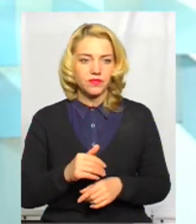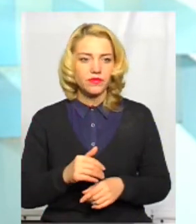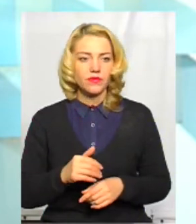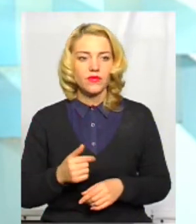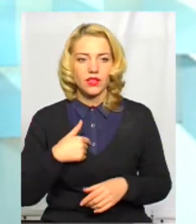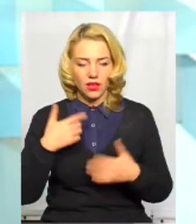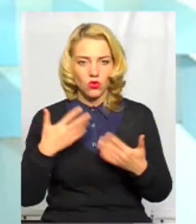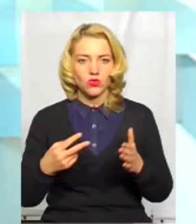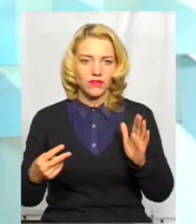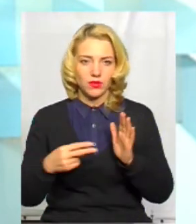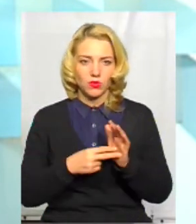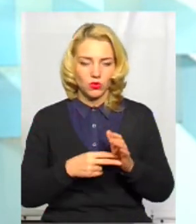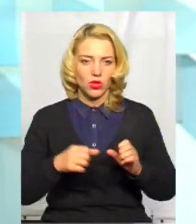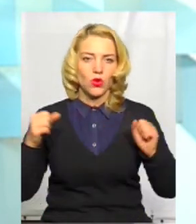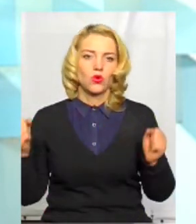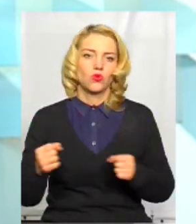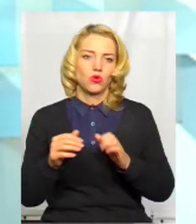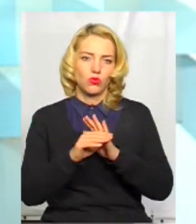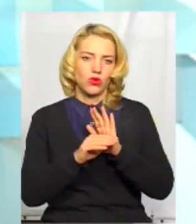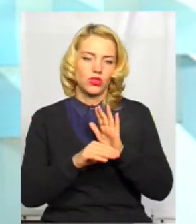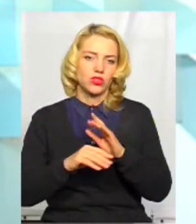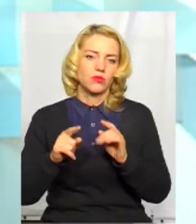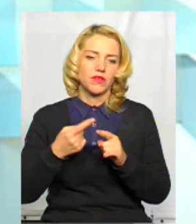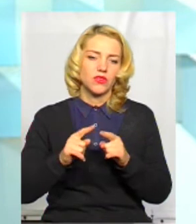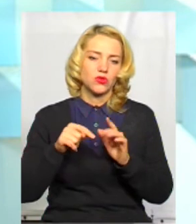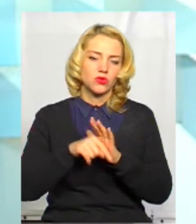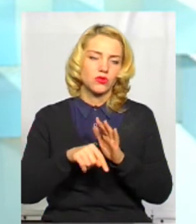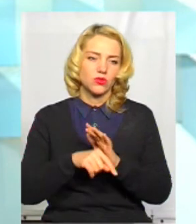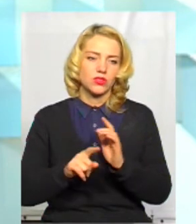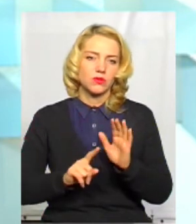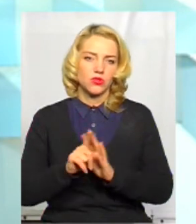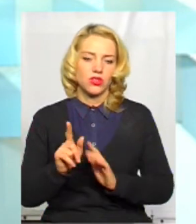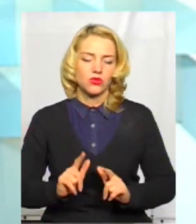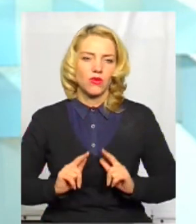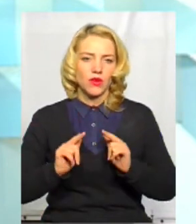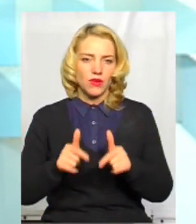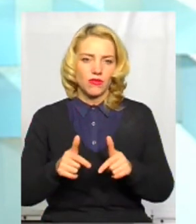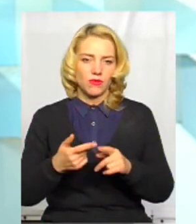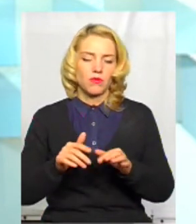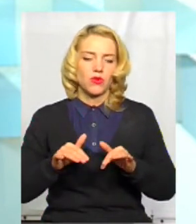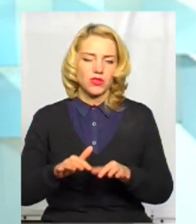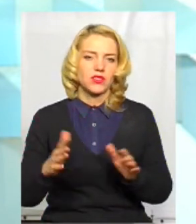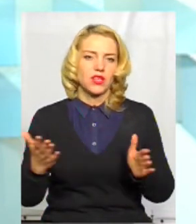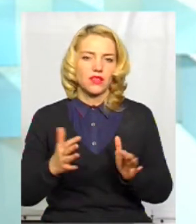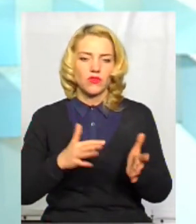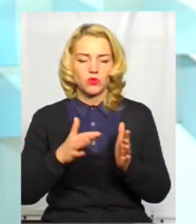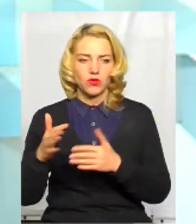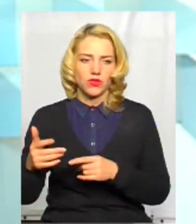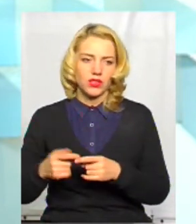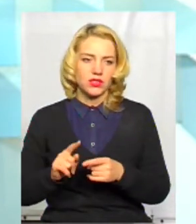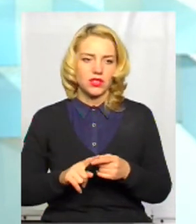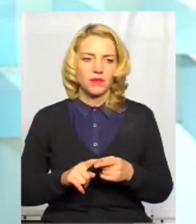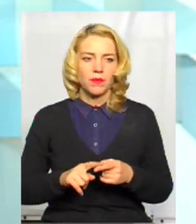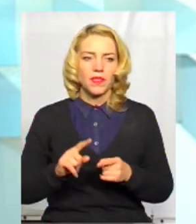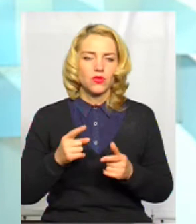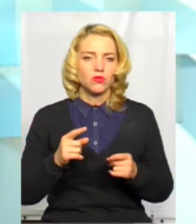вже вмикнув цей турборежим, і він стосується спочатку входження в мене, в ці всі процеси, які відбуваються, тому що без турборежиму просто